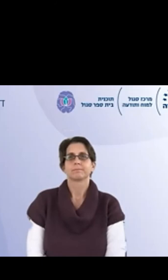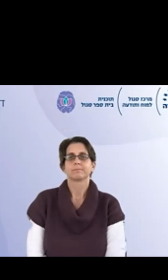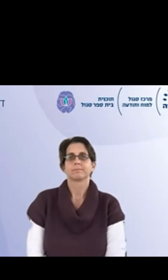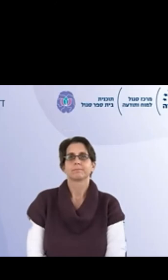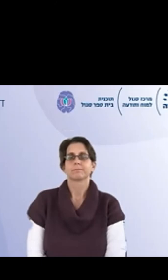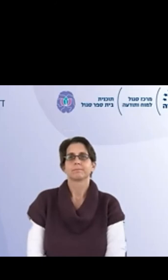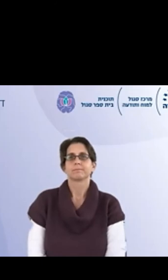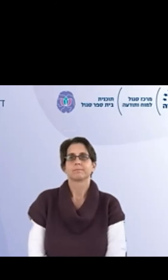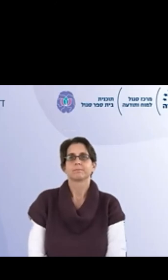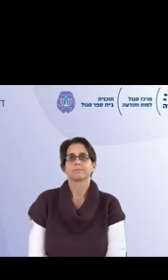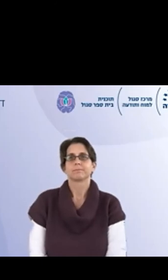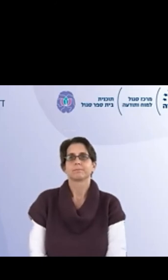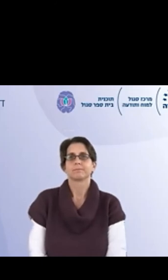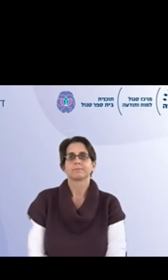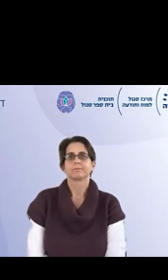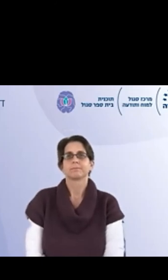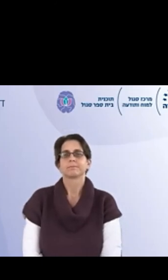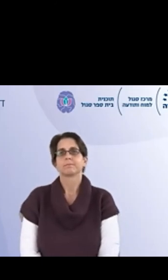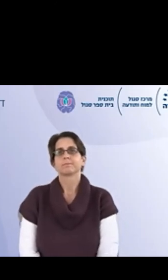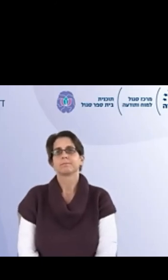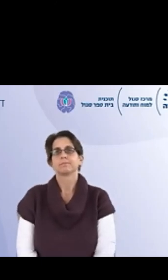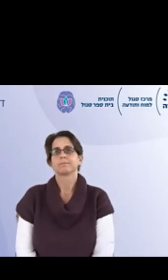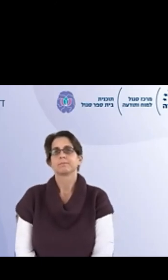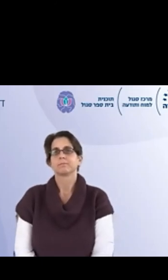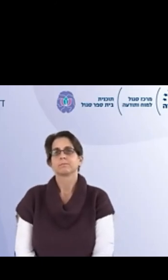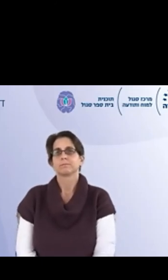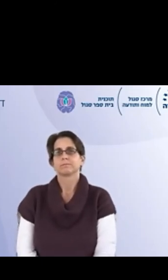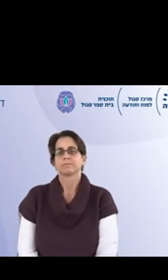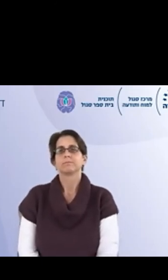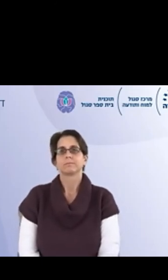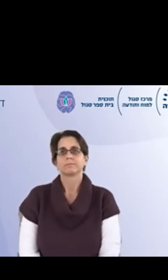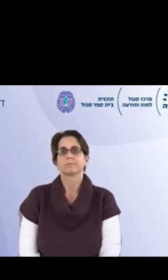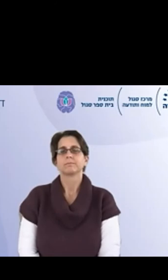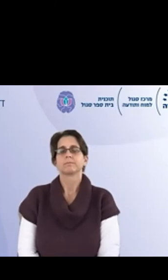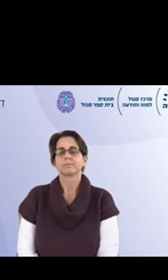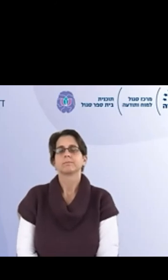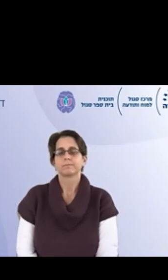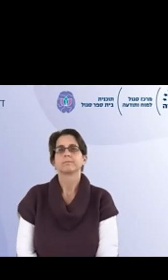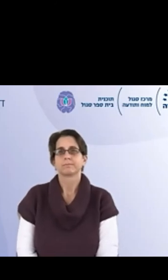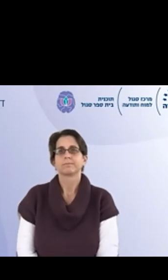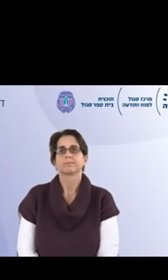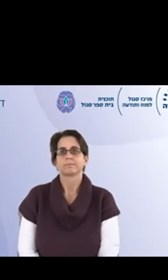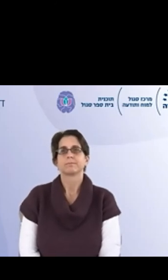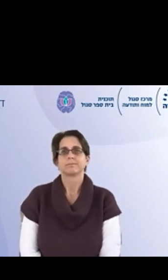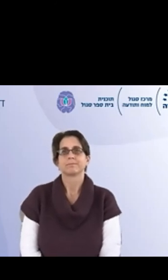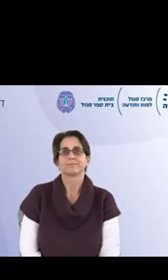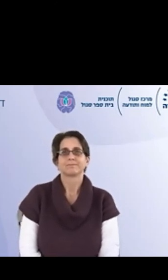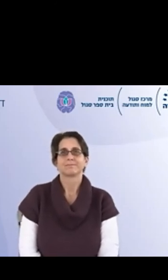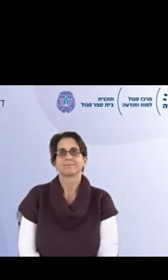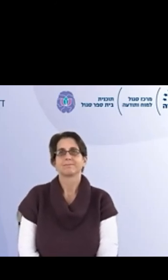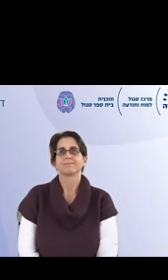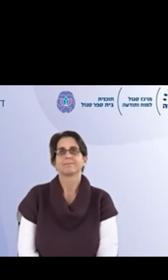נותנות לנו, איזושהי הצצה, אנחנו יכולים, יש לנו מגוון של סרטונים, שיעל סטרץ, שגם